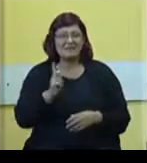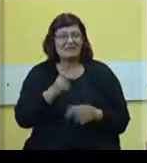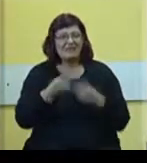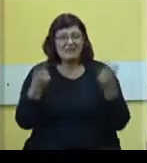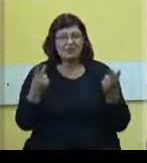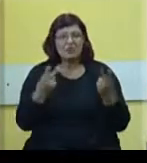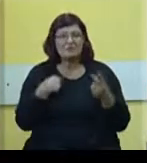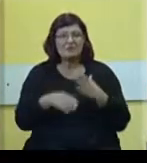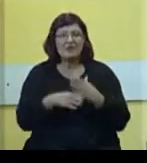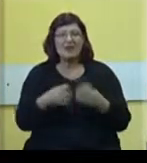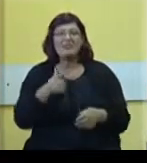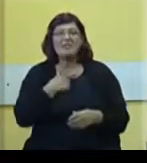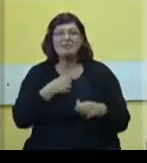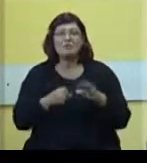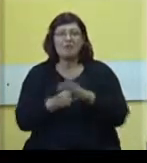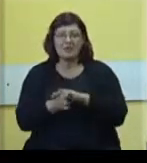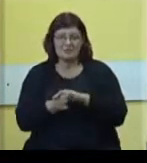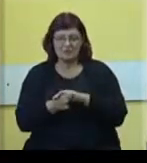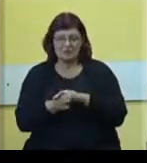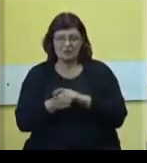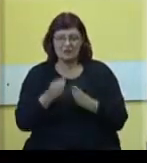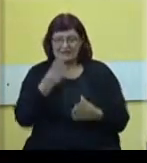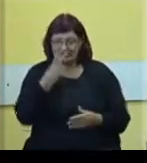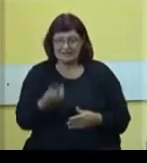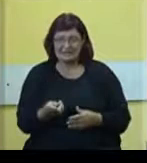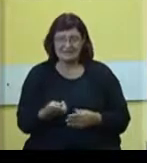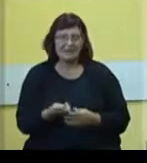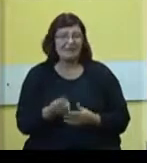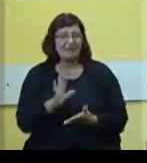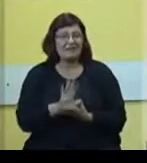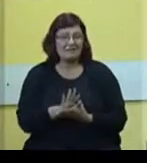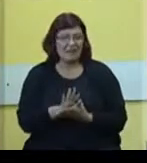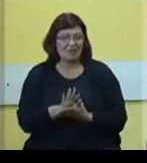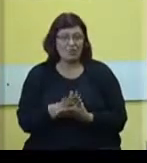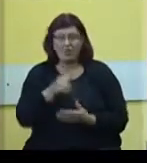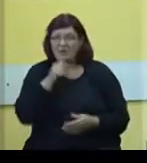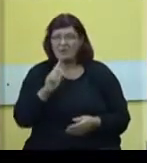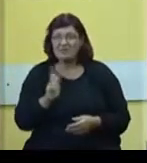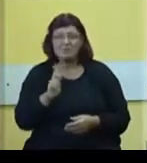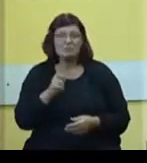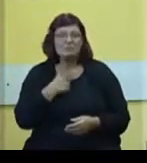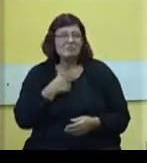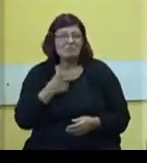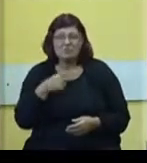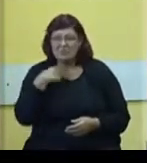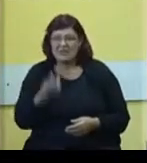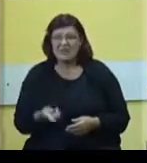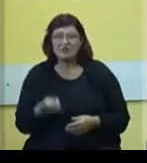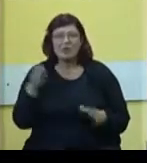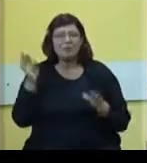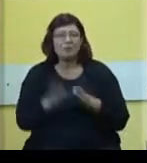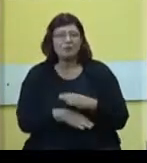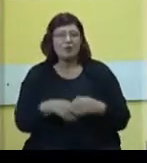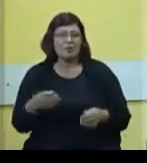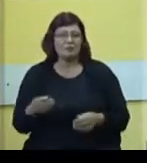ne može realizacija da se gleda crno-belo. I ne možemo da kažemo podbačeno